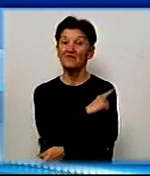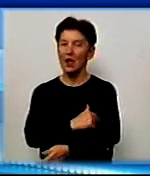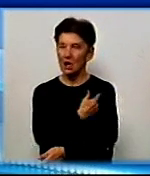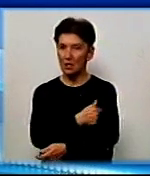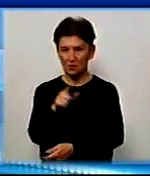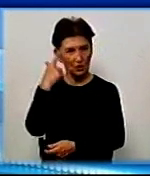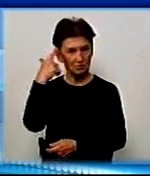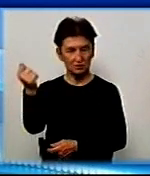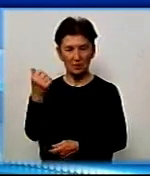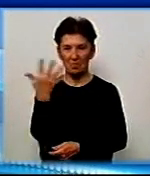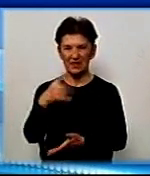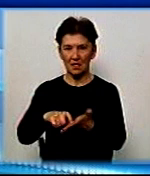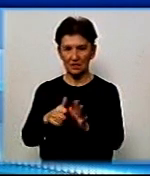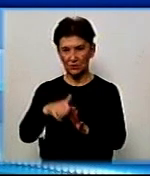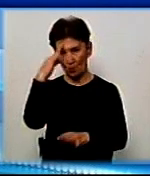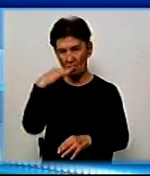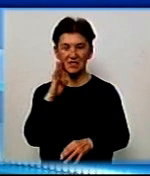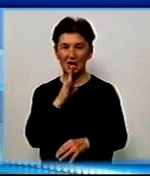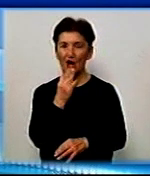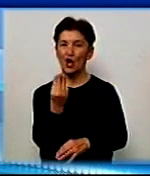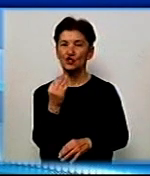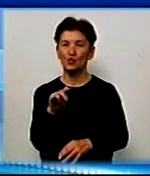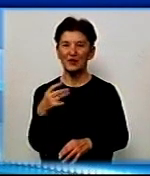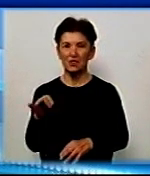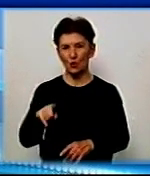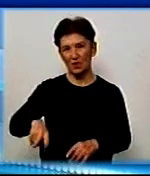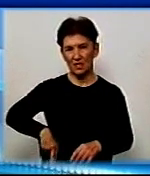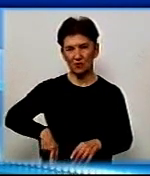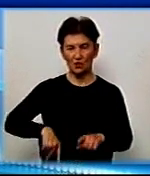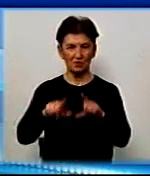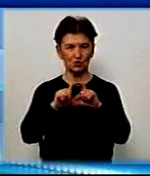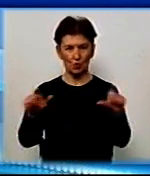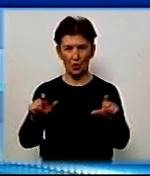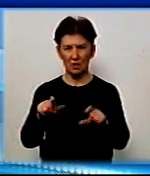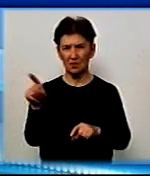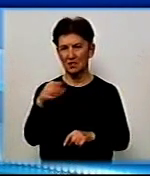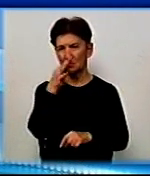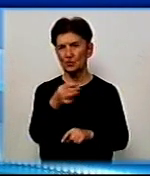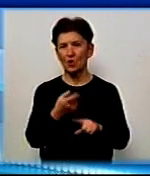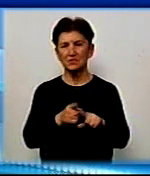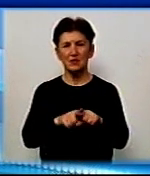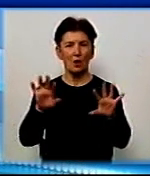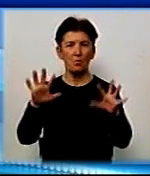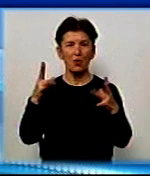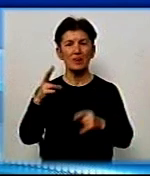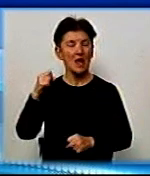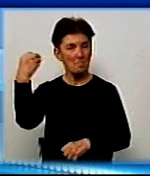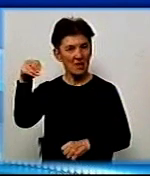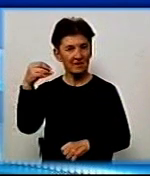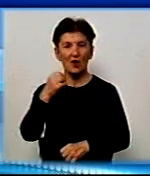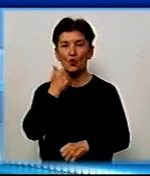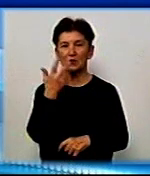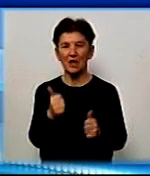повідомив батько п'ятикласника Олександр Шутенко. Директор школи Інна Базеко розповіла, що ця подія сталася на перерві, коли